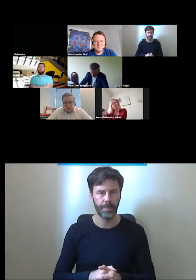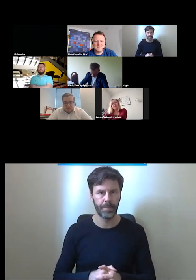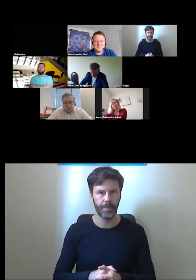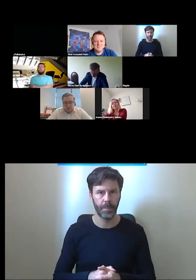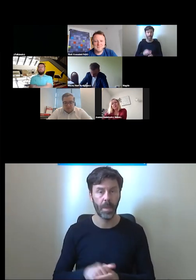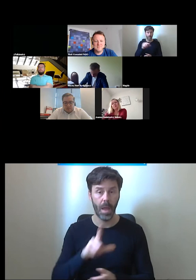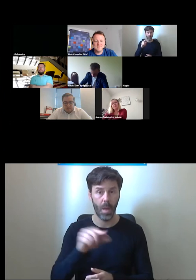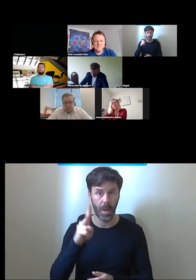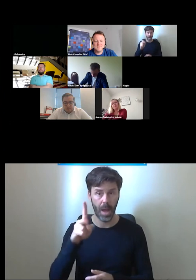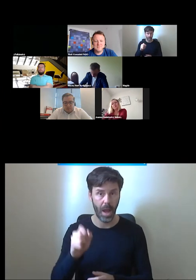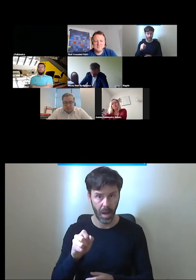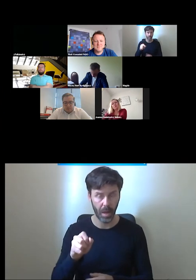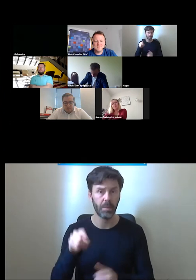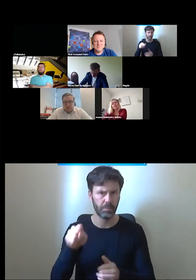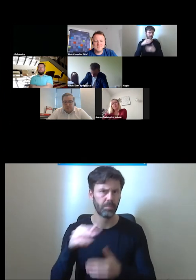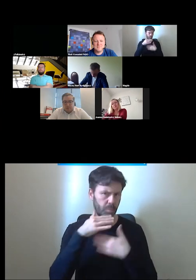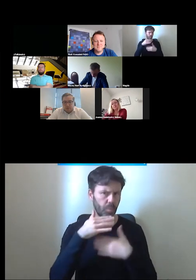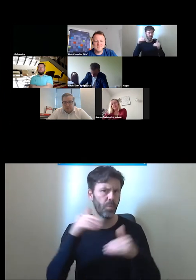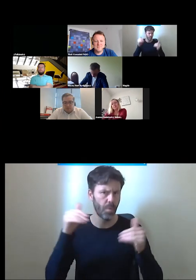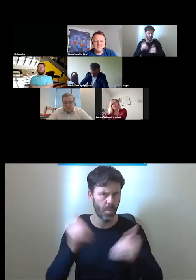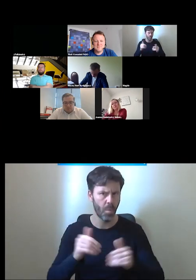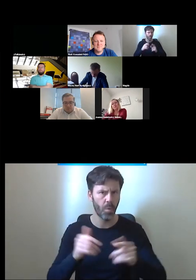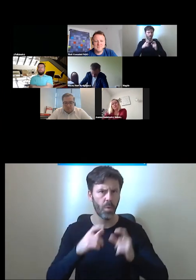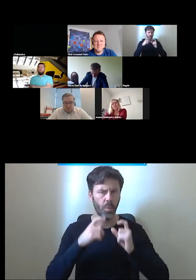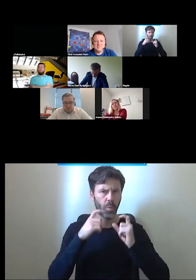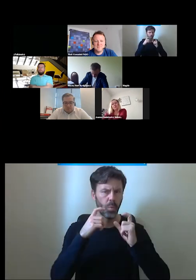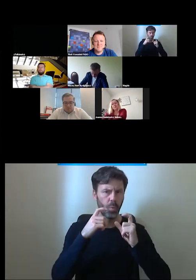deklaruje że tak naprawdę zgłoszenia i nawet odchodzi od